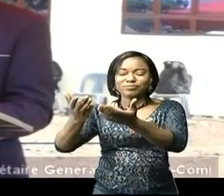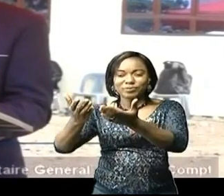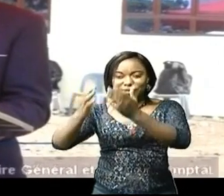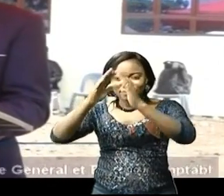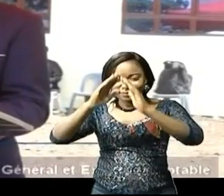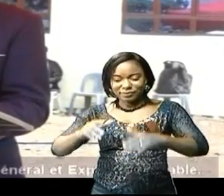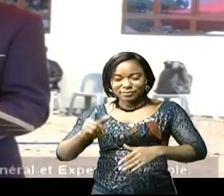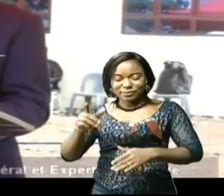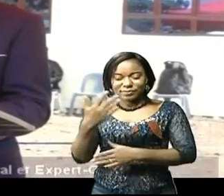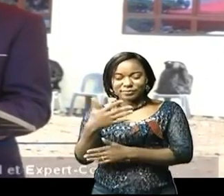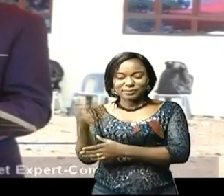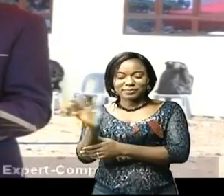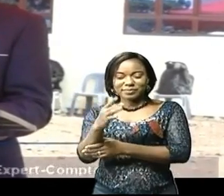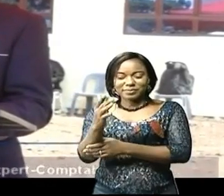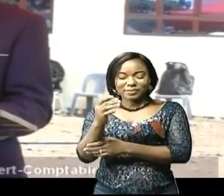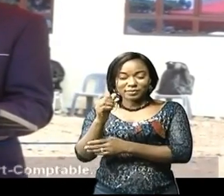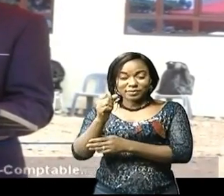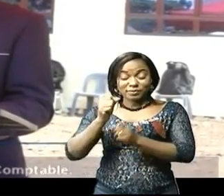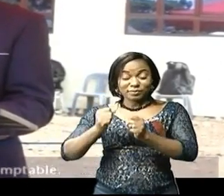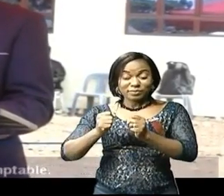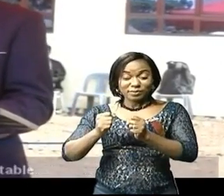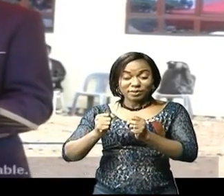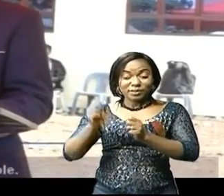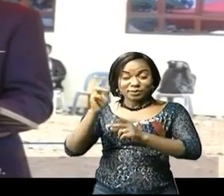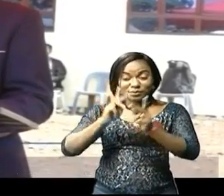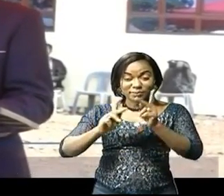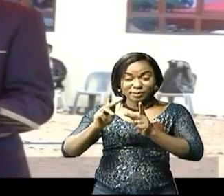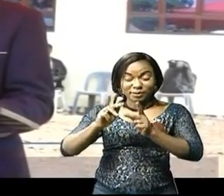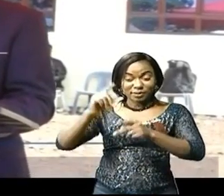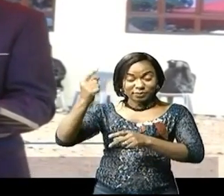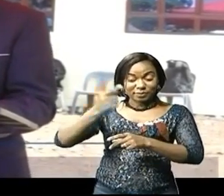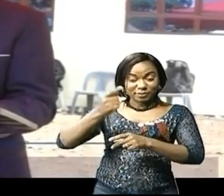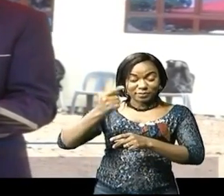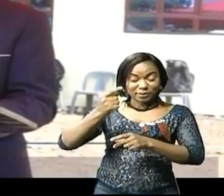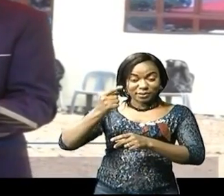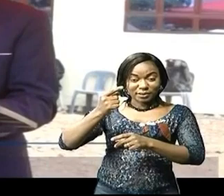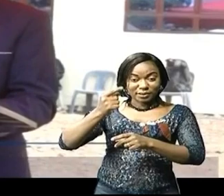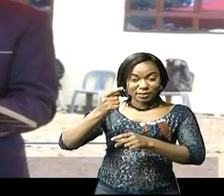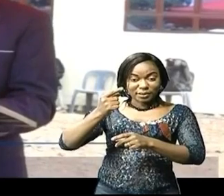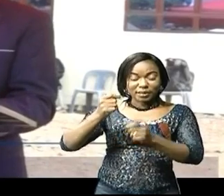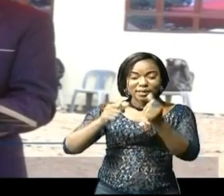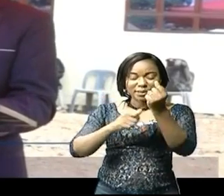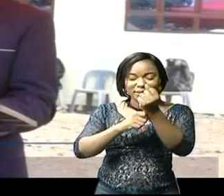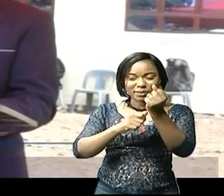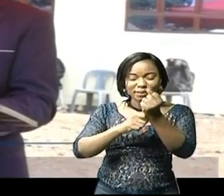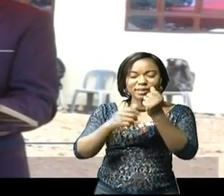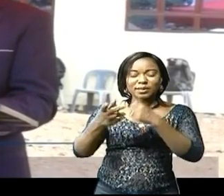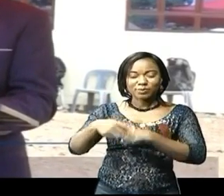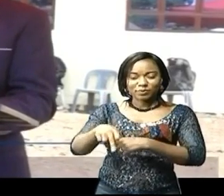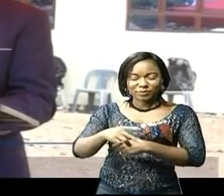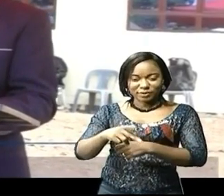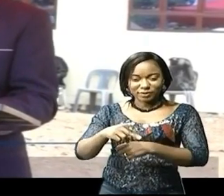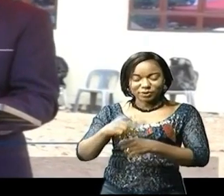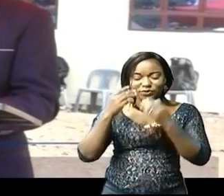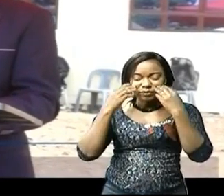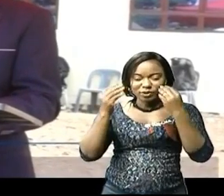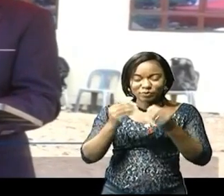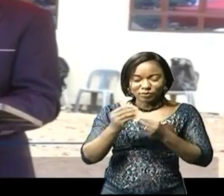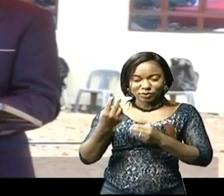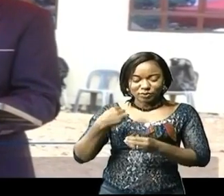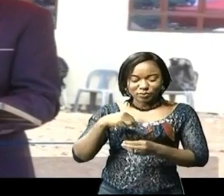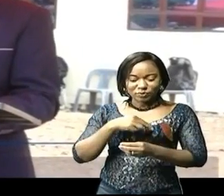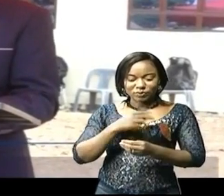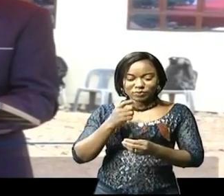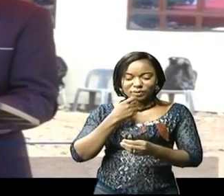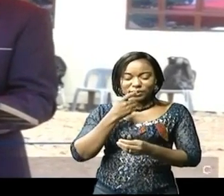main de l'autorité publique, le premier citoyen de la province. Et par ce fait, nous venons une